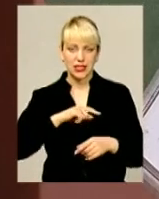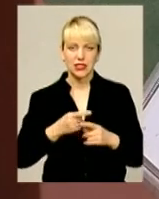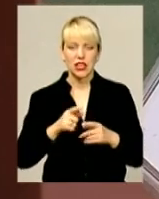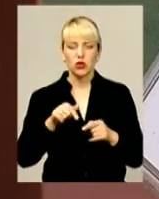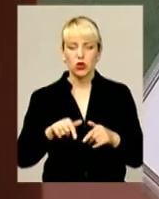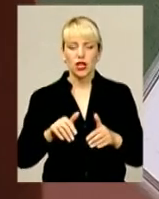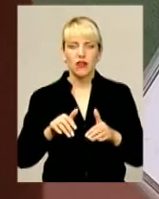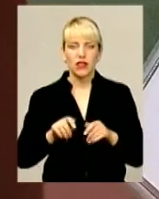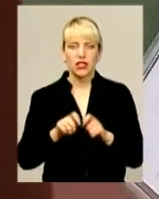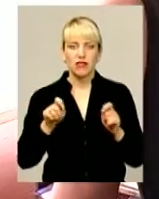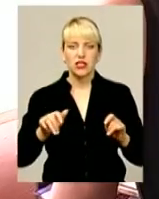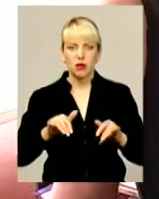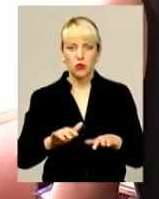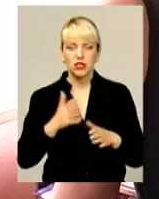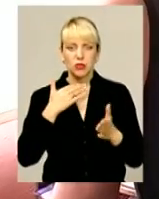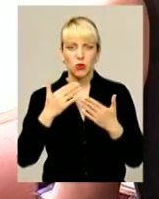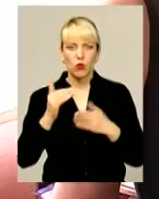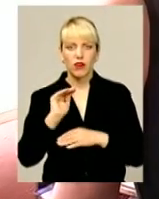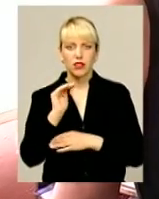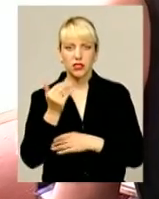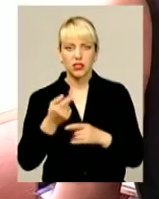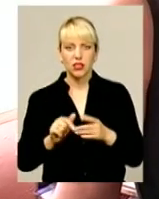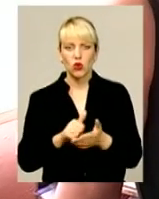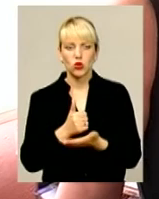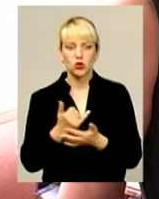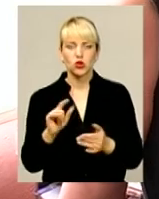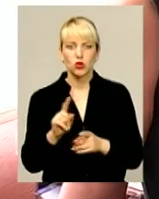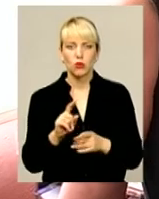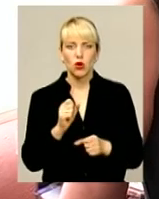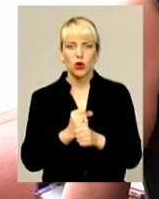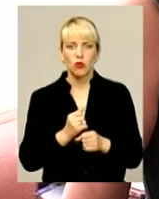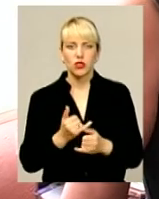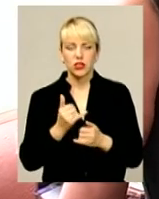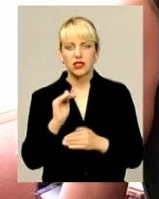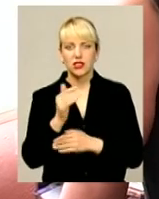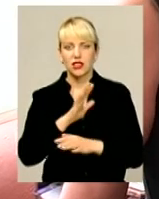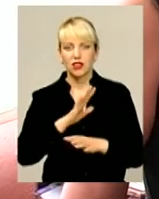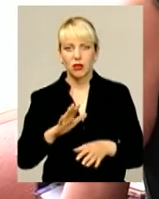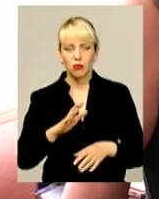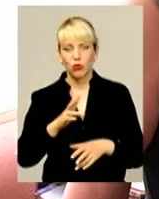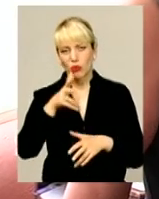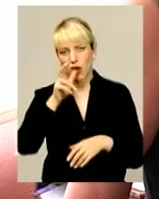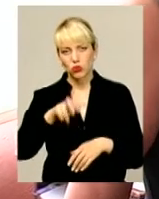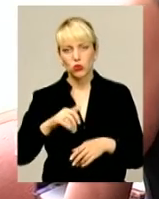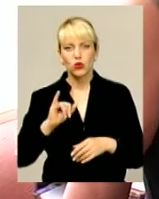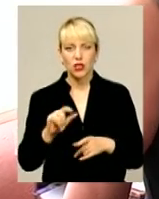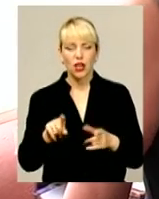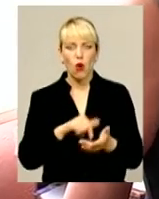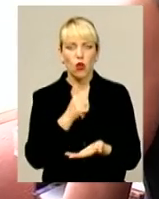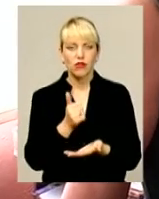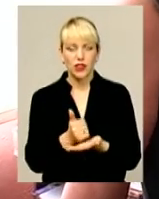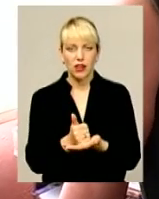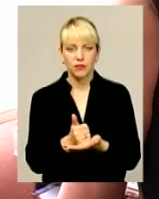спілкування дитини. Саме головне, щоб робота була для дитини не мородною, нудною. Ну і головне,